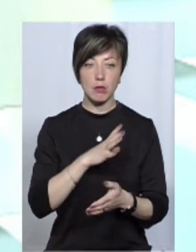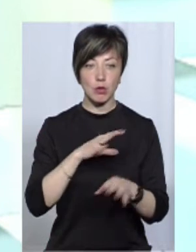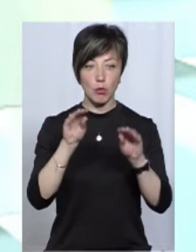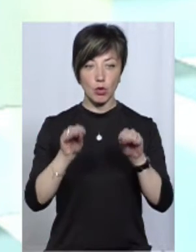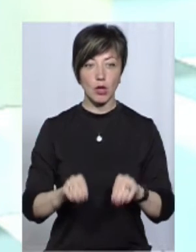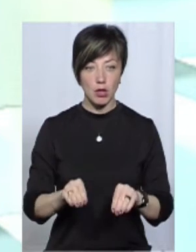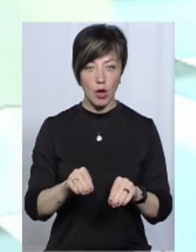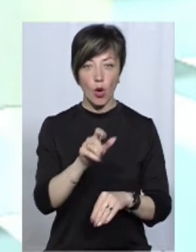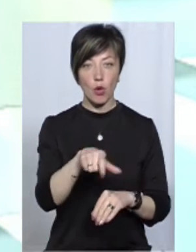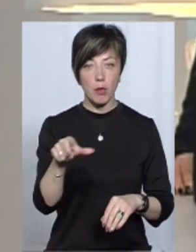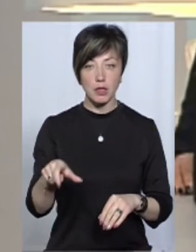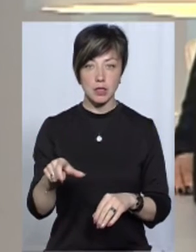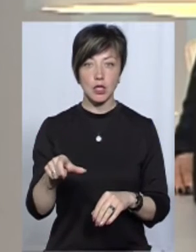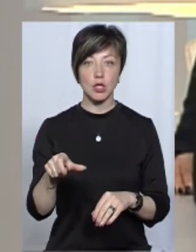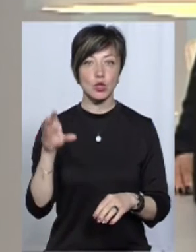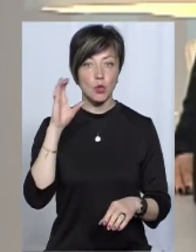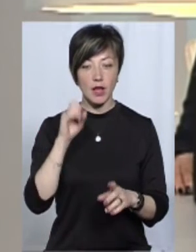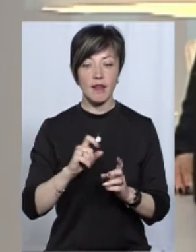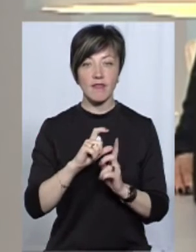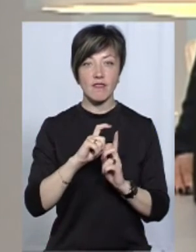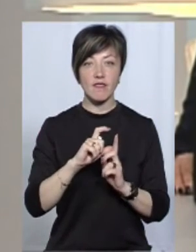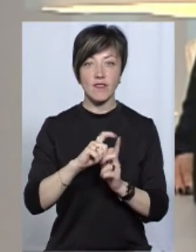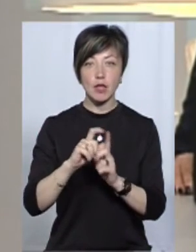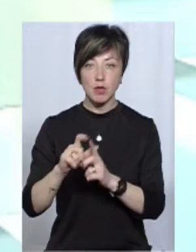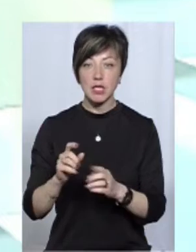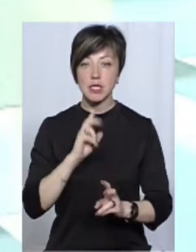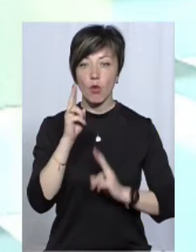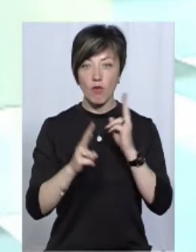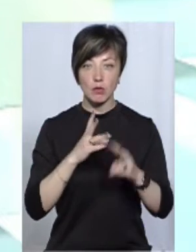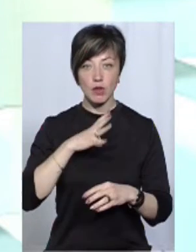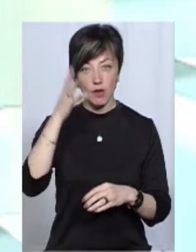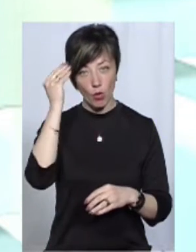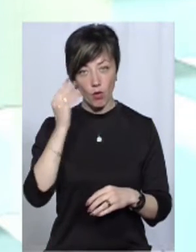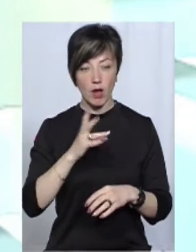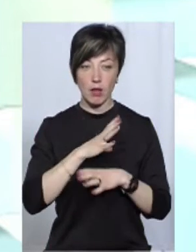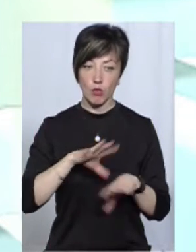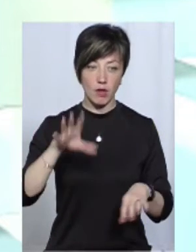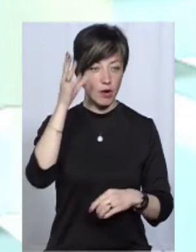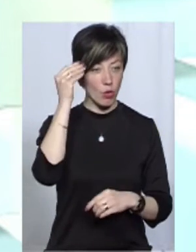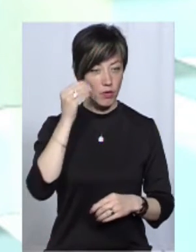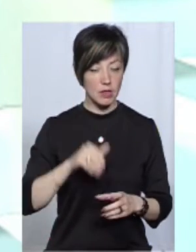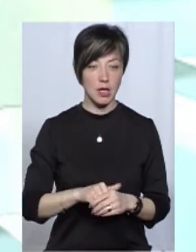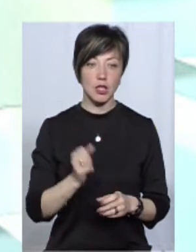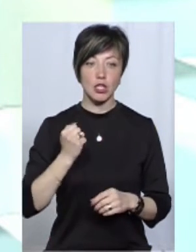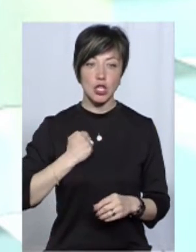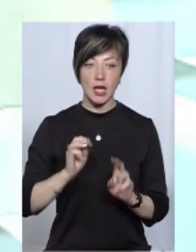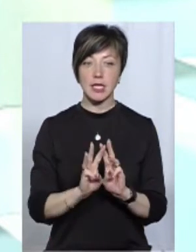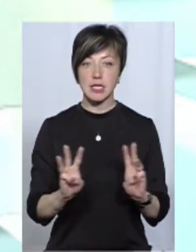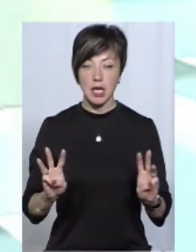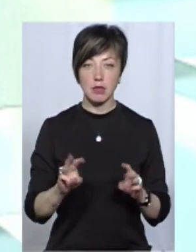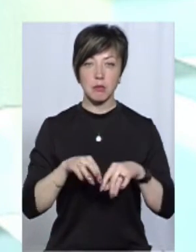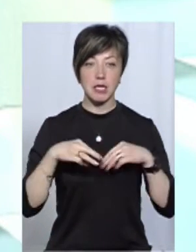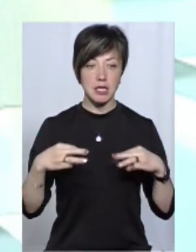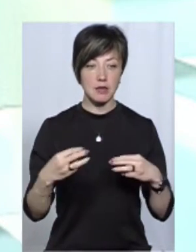протикол громадських слухань, відповіді, і ті зауваження громадськості, які були враховані або не були враховані. На жаль, на сайті